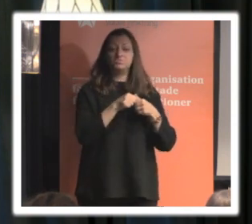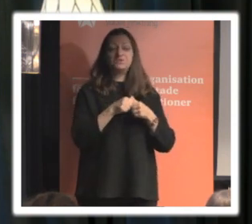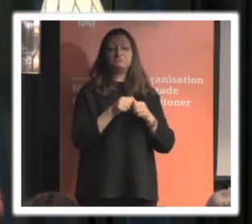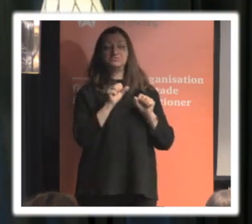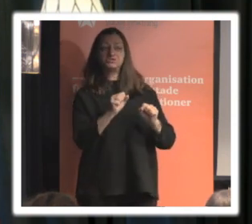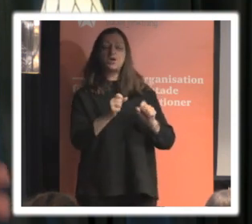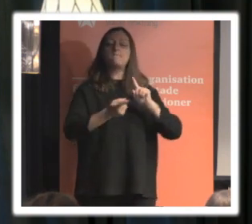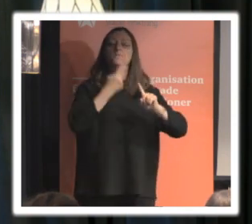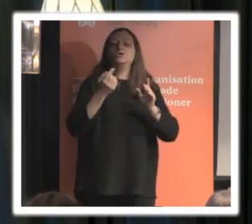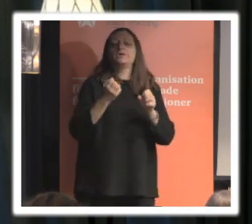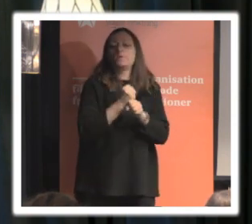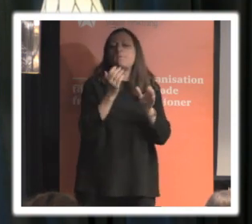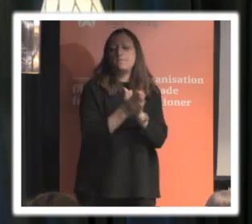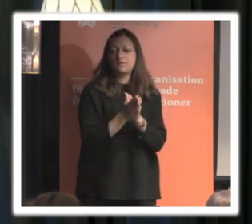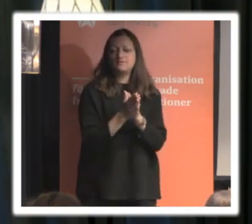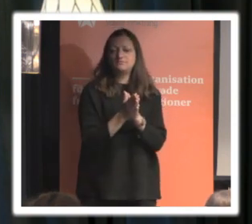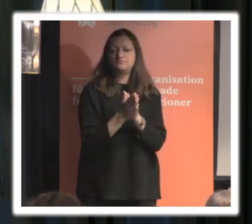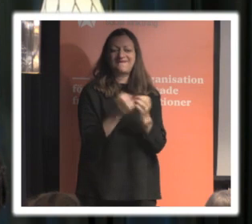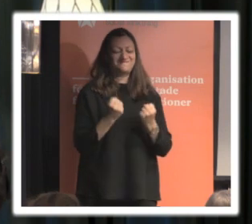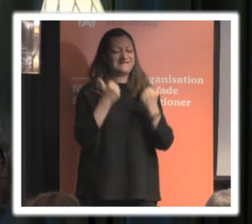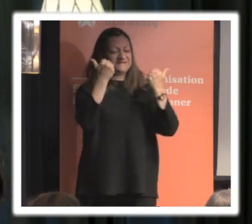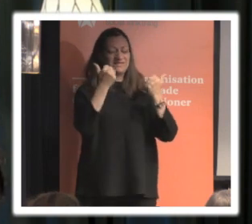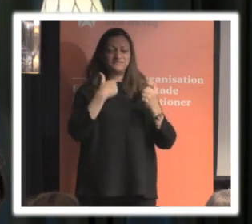det viktigaste är förmodligen att få igång